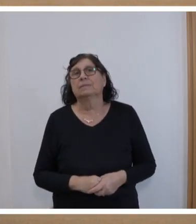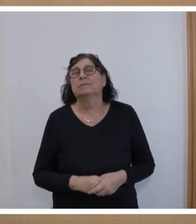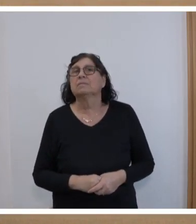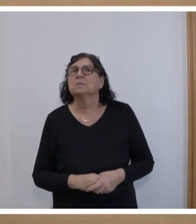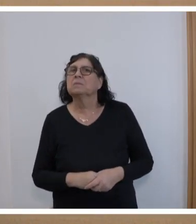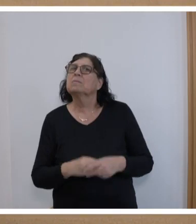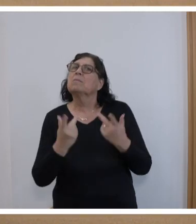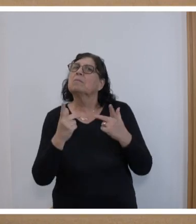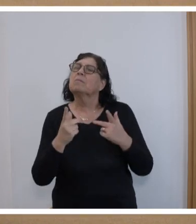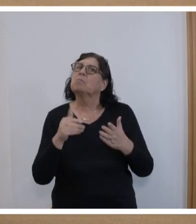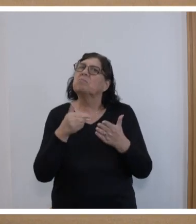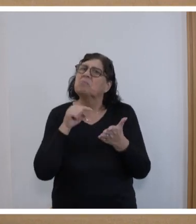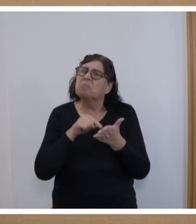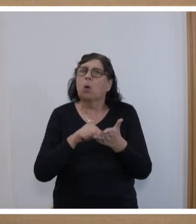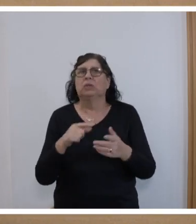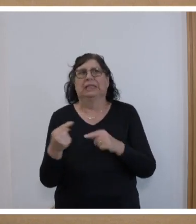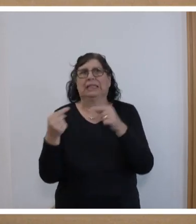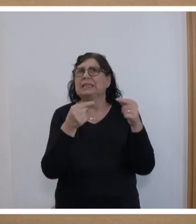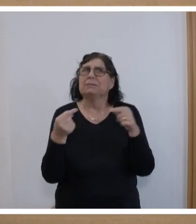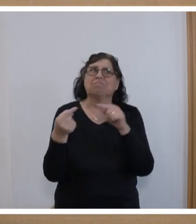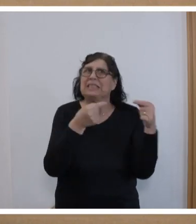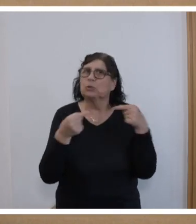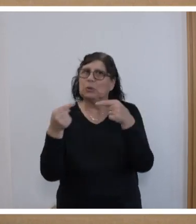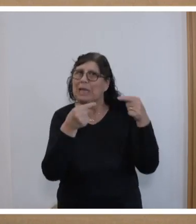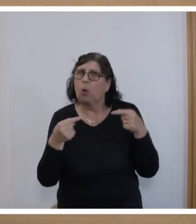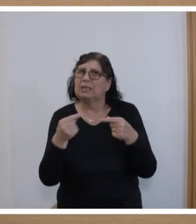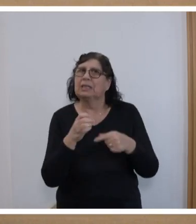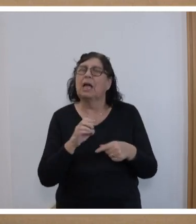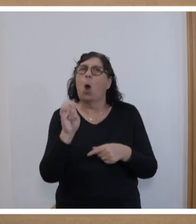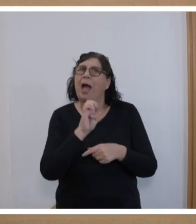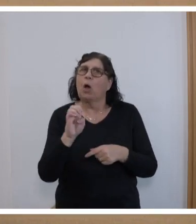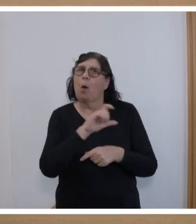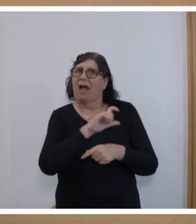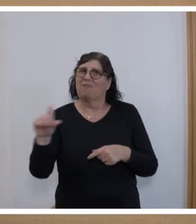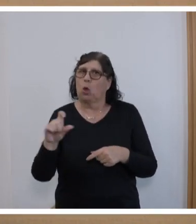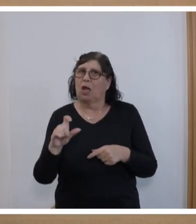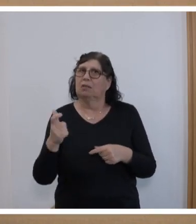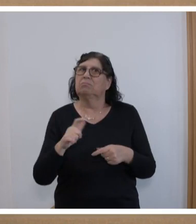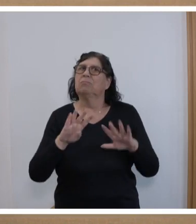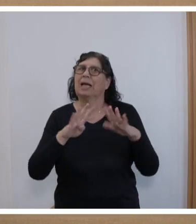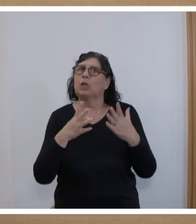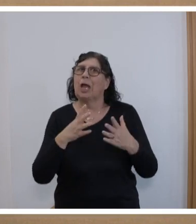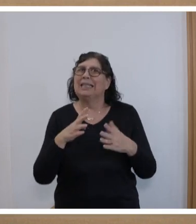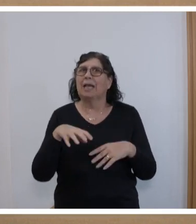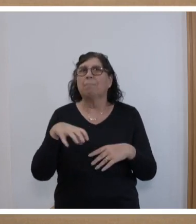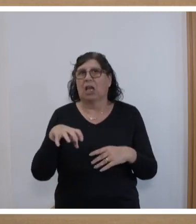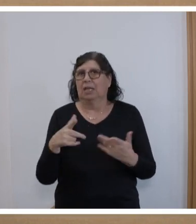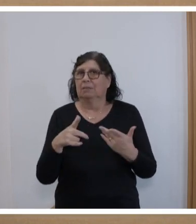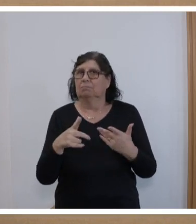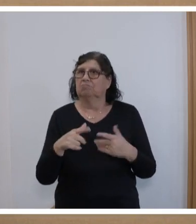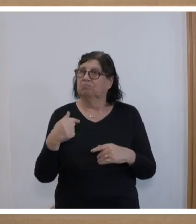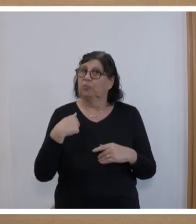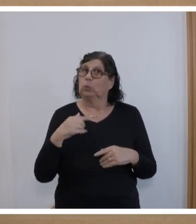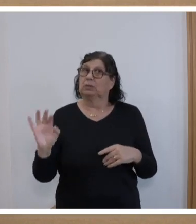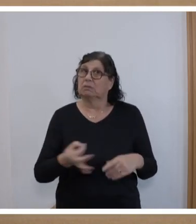Anlass unserer Debatte ist die Europawoche, ist der 9. Mai. Der Europatag am 9. Mai, er ist ja für uns